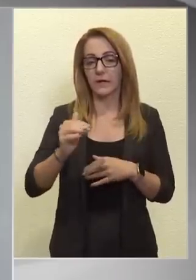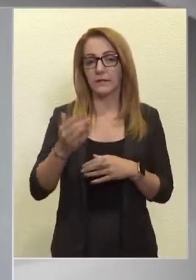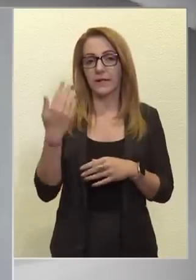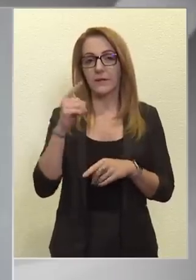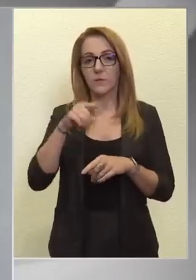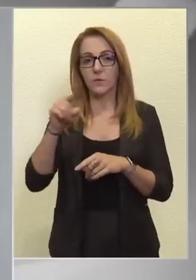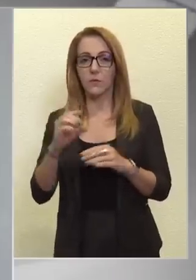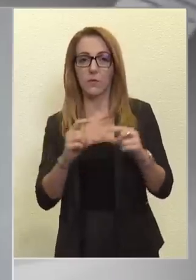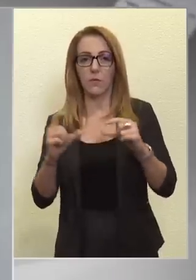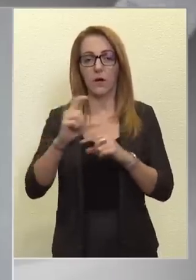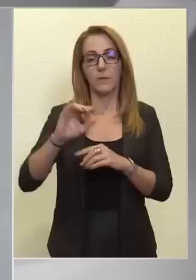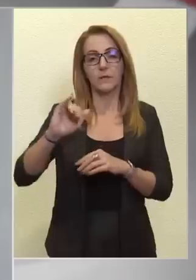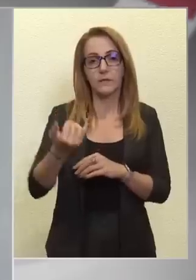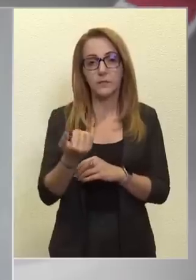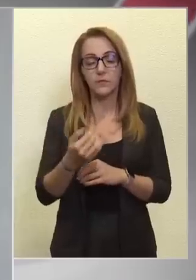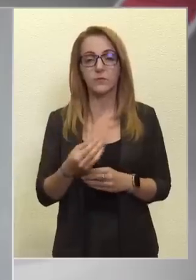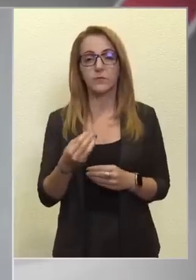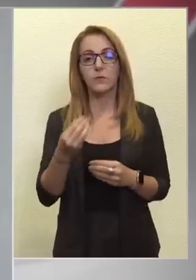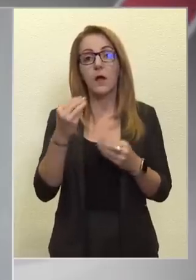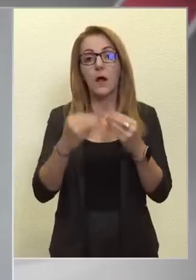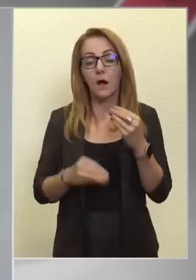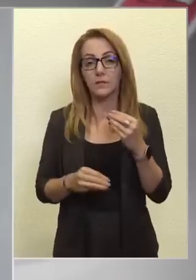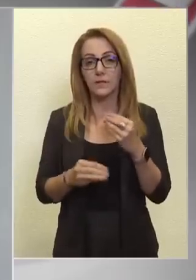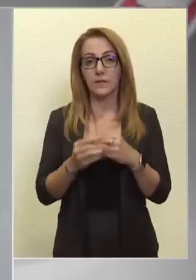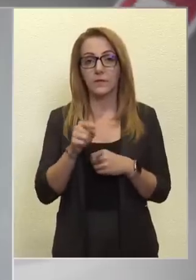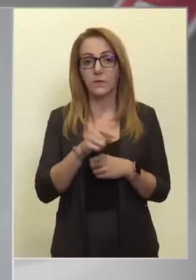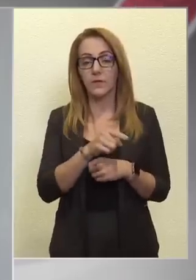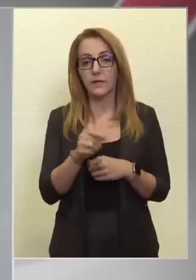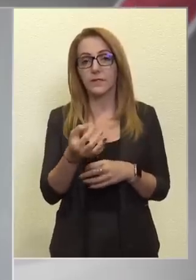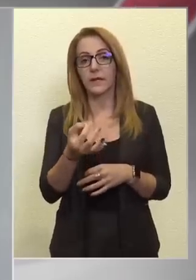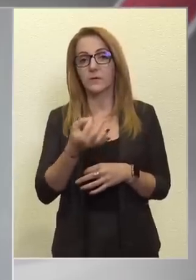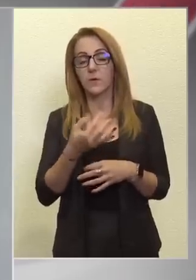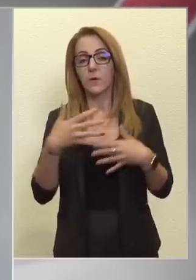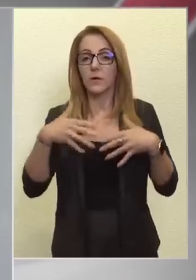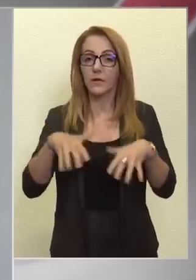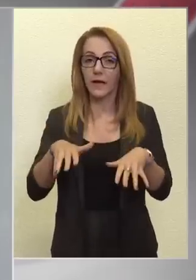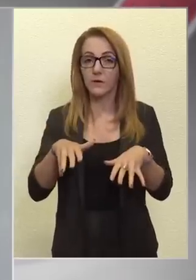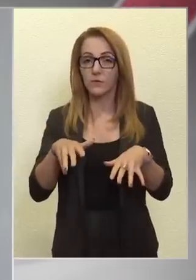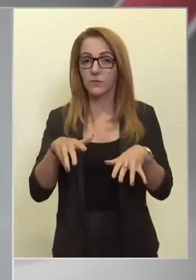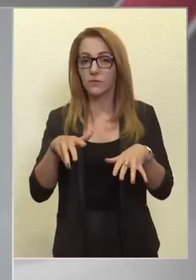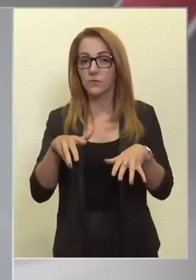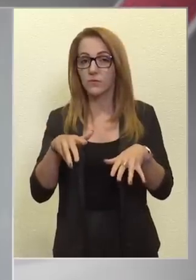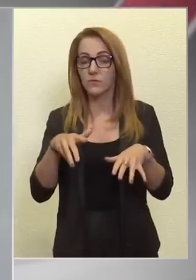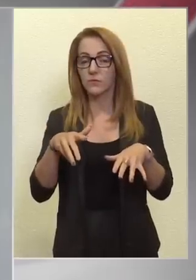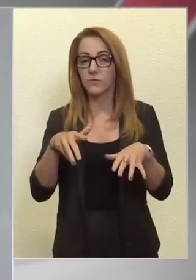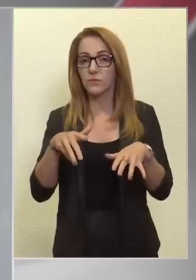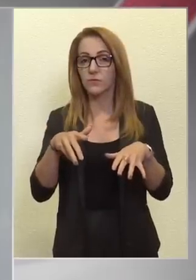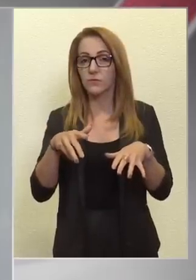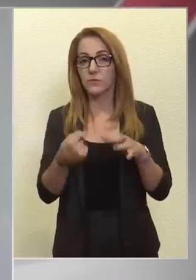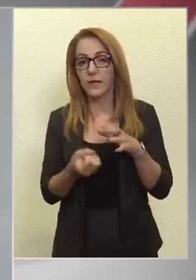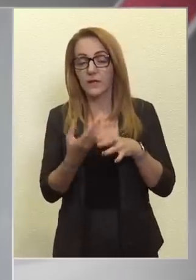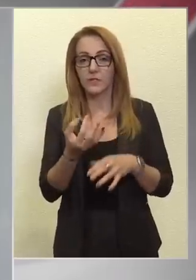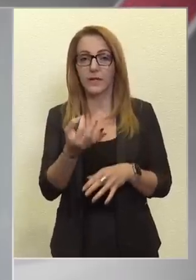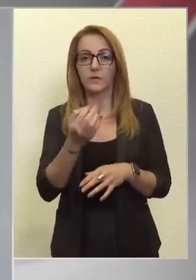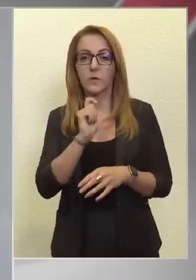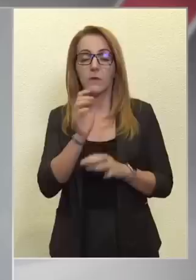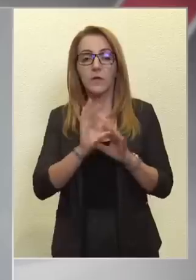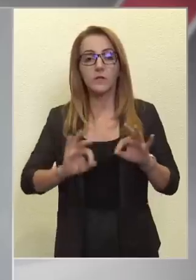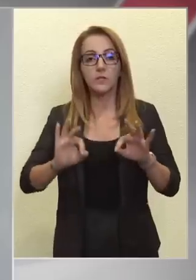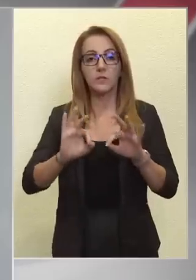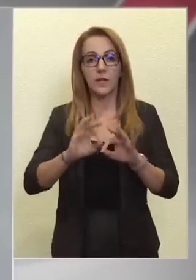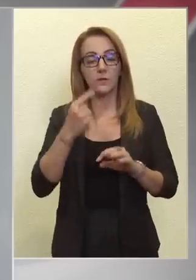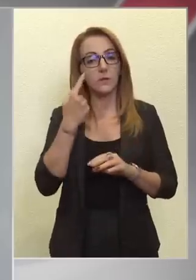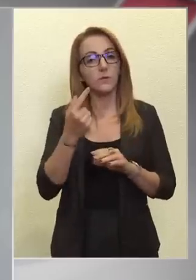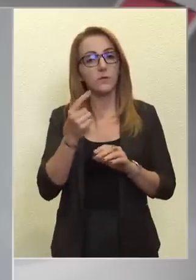a kamatok is. Annak érdekében, hogy ezektől a káros jelenségektől a magyar családokat meg tudjuk